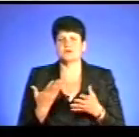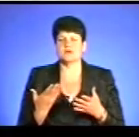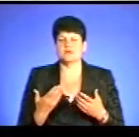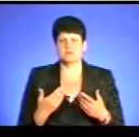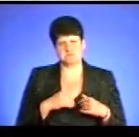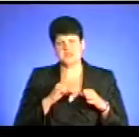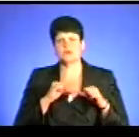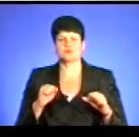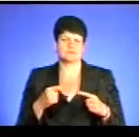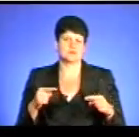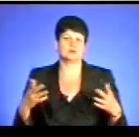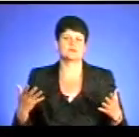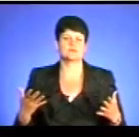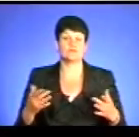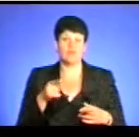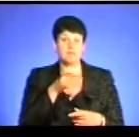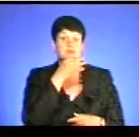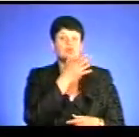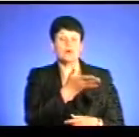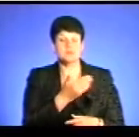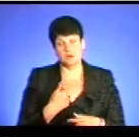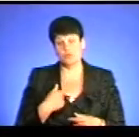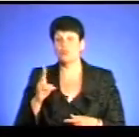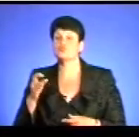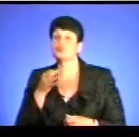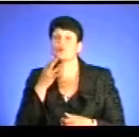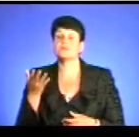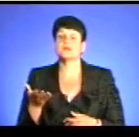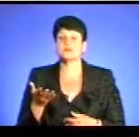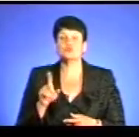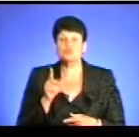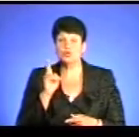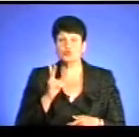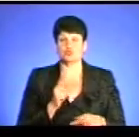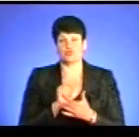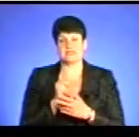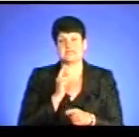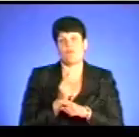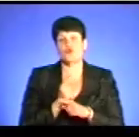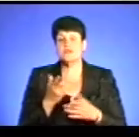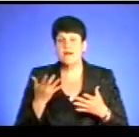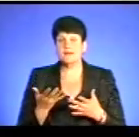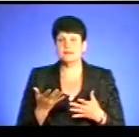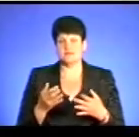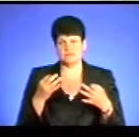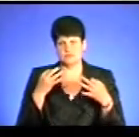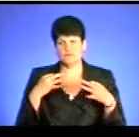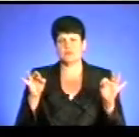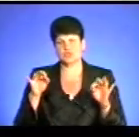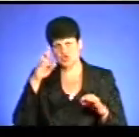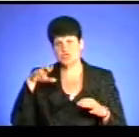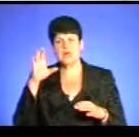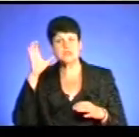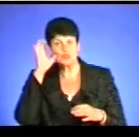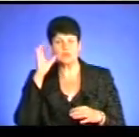патріотизму, чи таке інше, ну, вам не подобається, а комусь подобається. Тобто, чому хтось повинен забороняти в незалежній демократичній державі